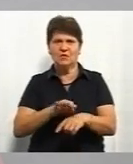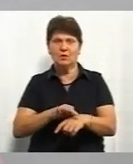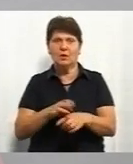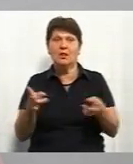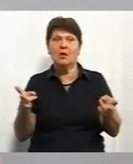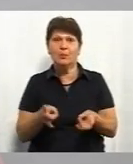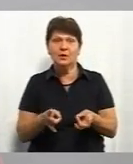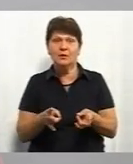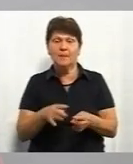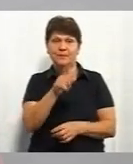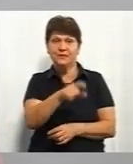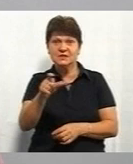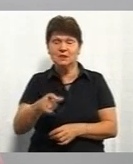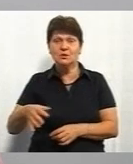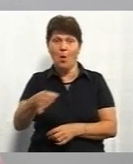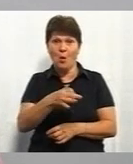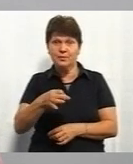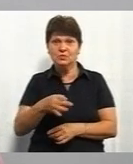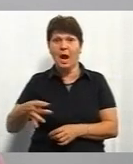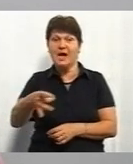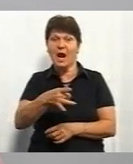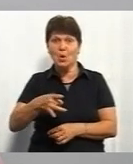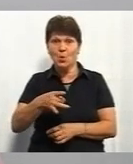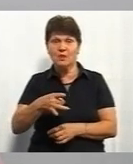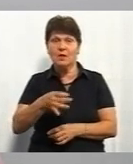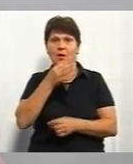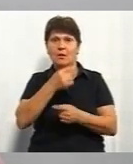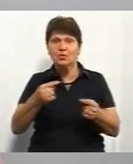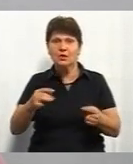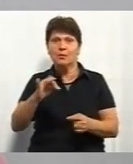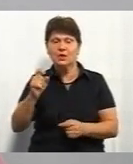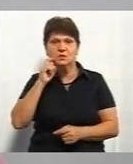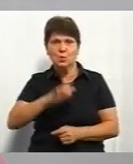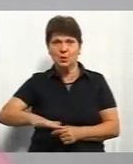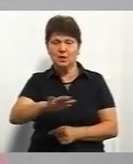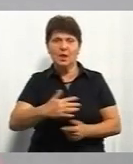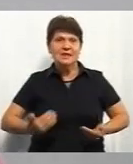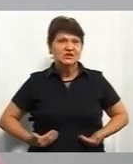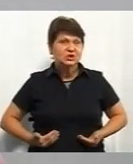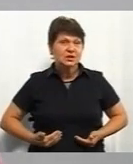необхідна населенню області, населенню районів, будь-кому з України, жителю України, який обере нас.